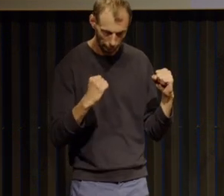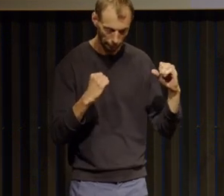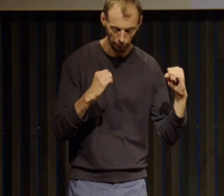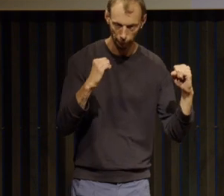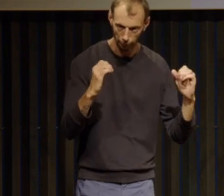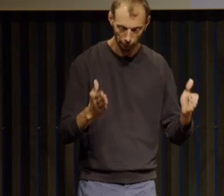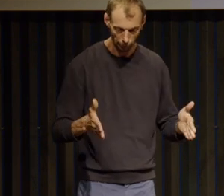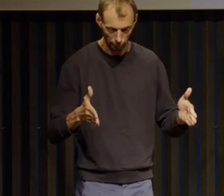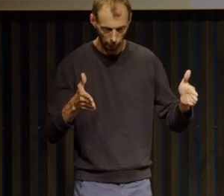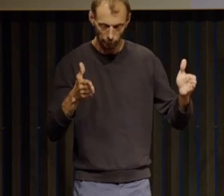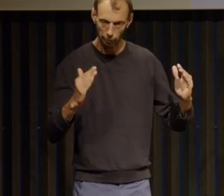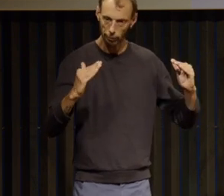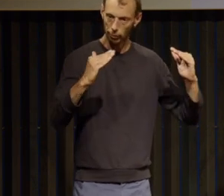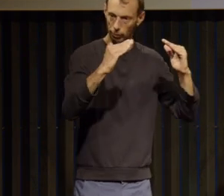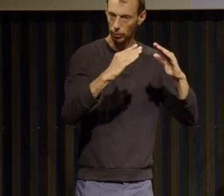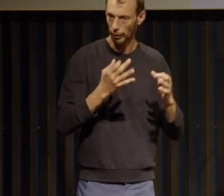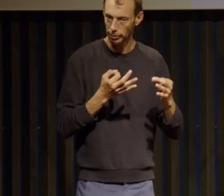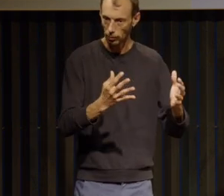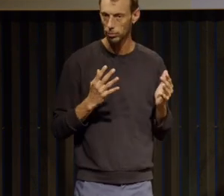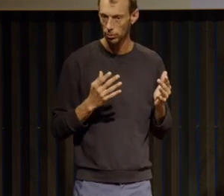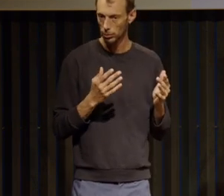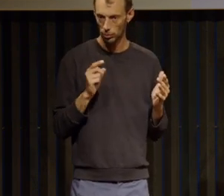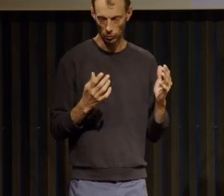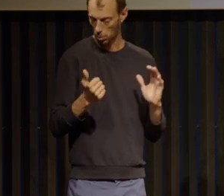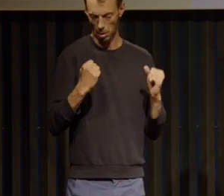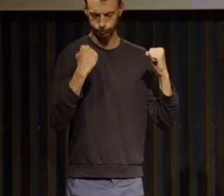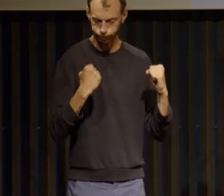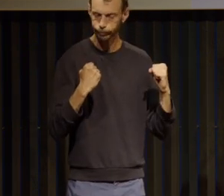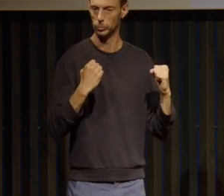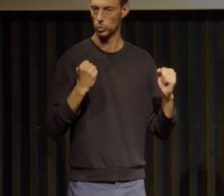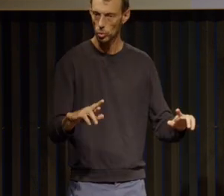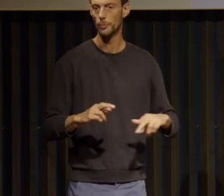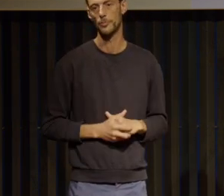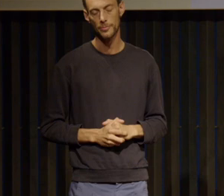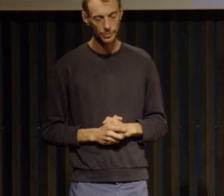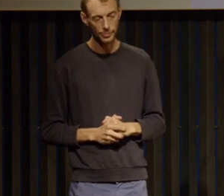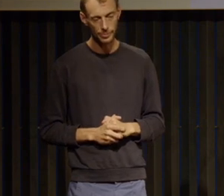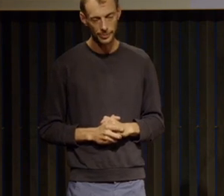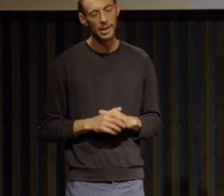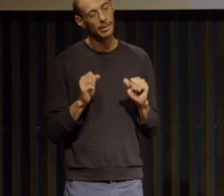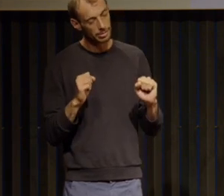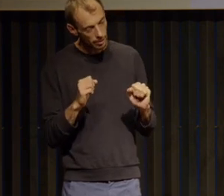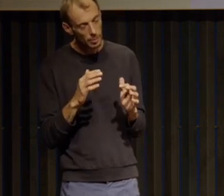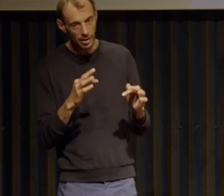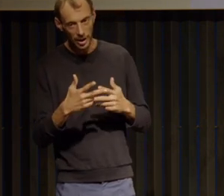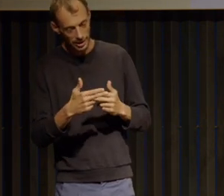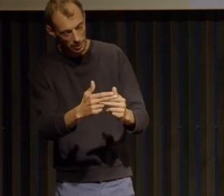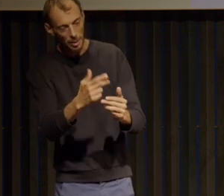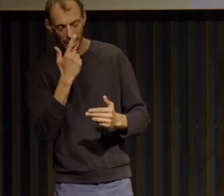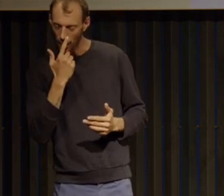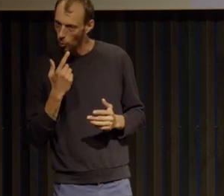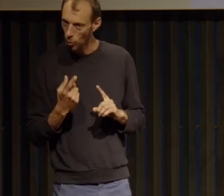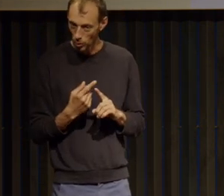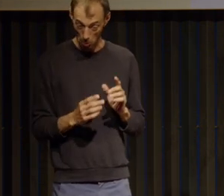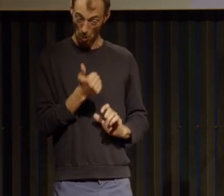un maximum les acquis pour passer à'étape suivante donc par rapport aux étapes on a bien compris que la première étape était cruciale celle de cette